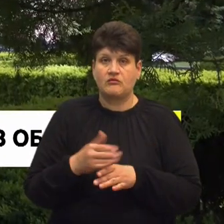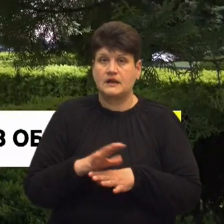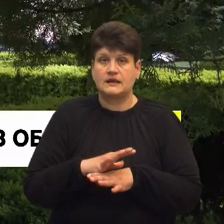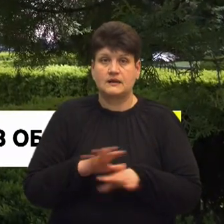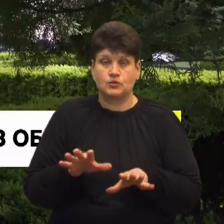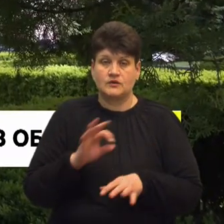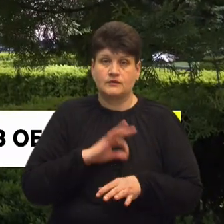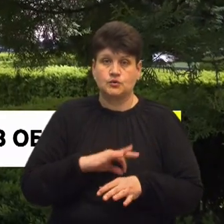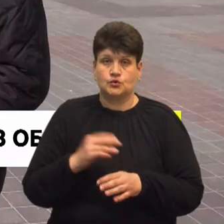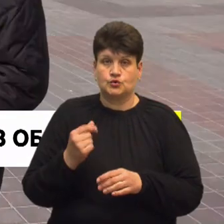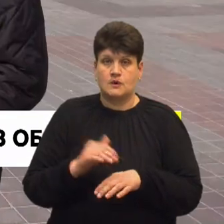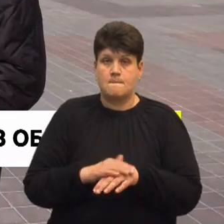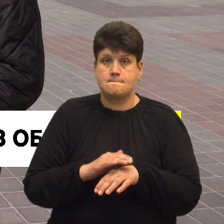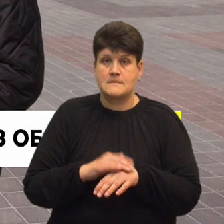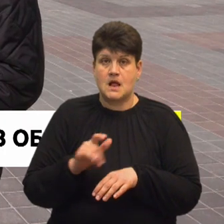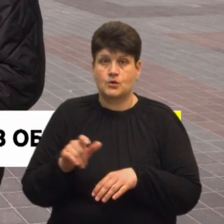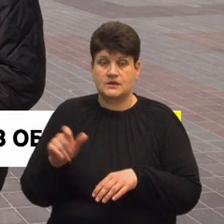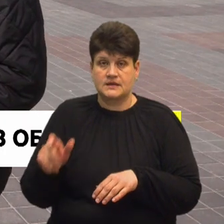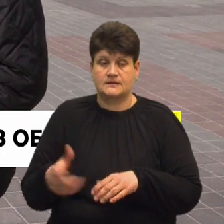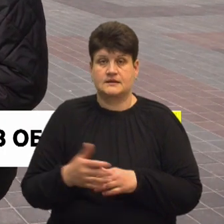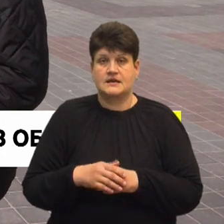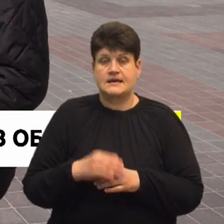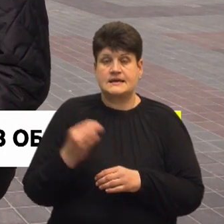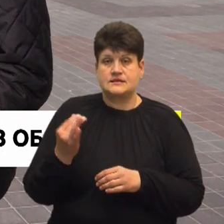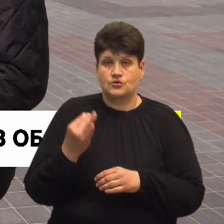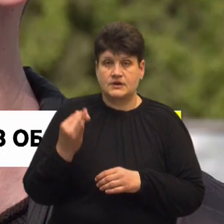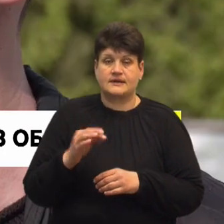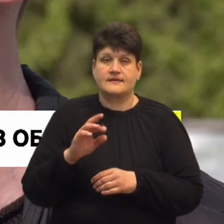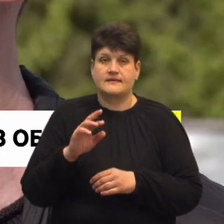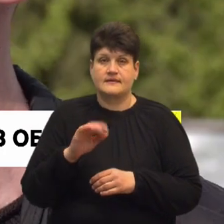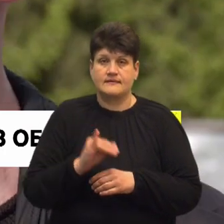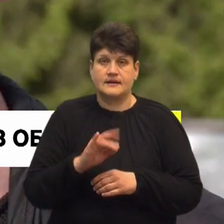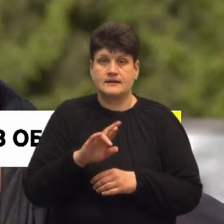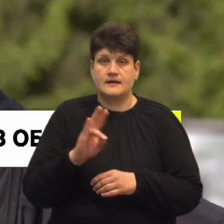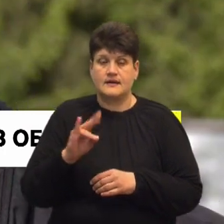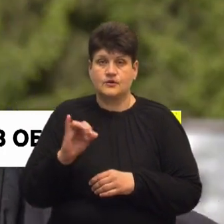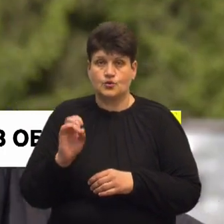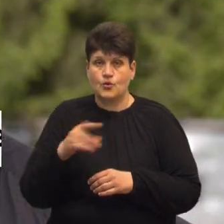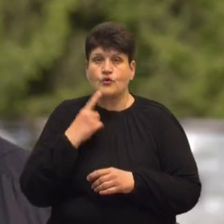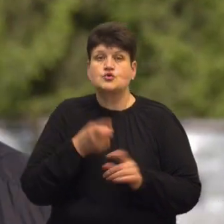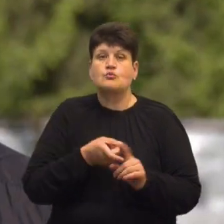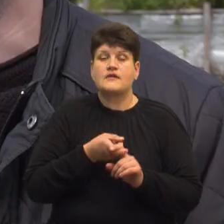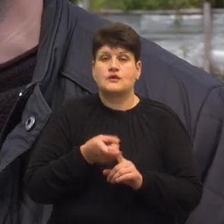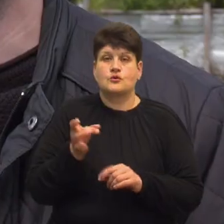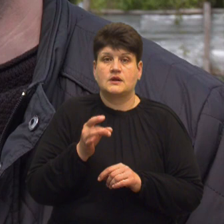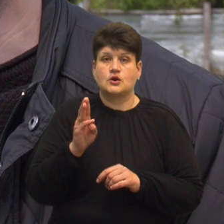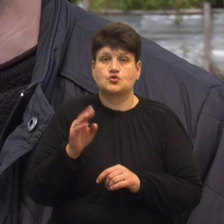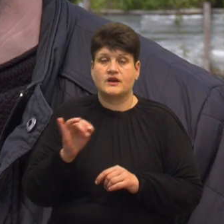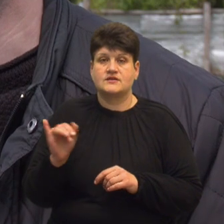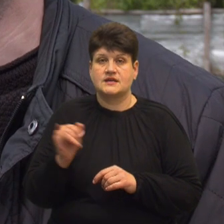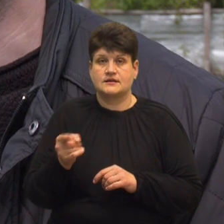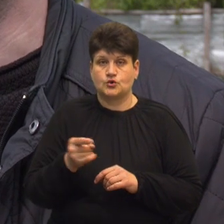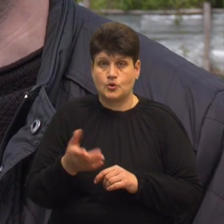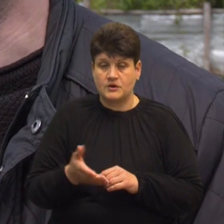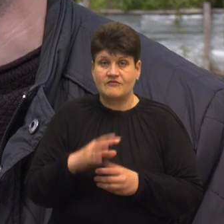використають гроші благодійників та меценатів. Історик Іван Янюк розповів, що пов'язує Романа Шухевича з Тернопільщиною. В цілому Роман